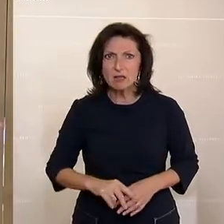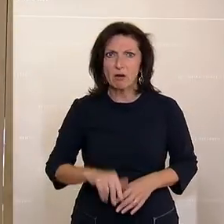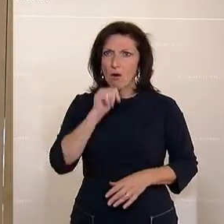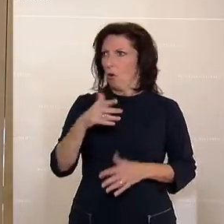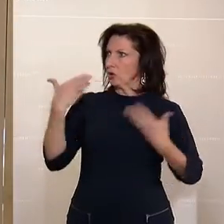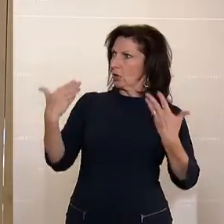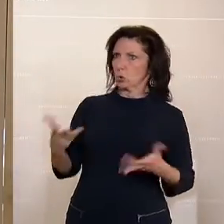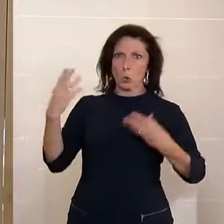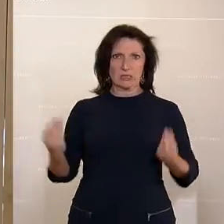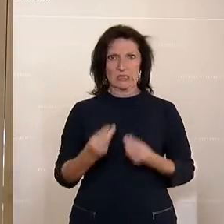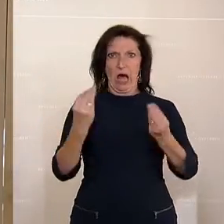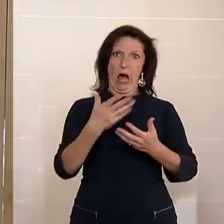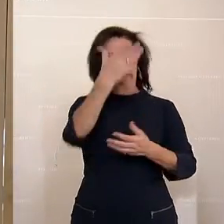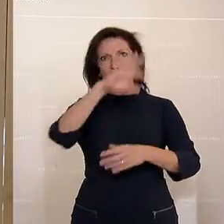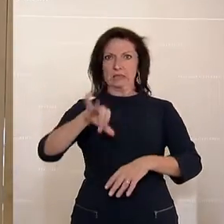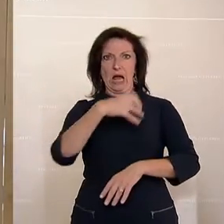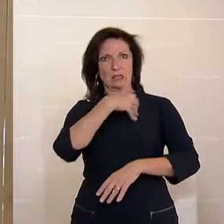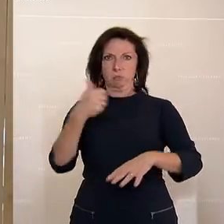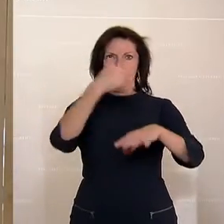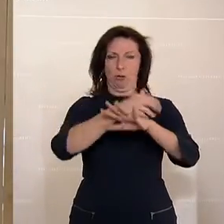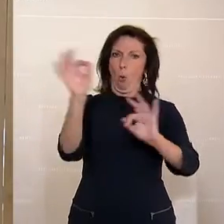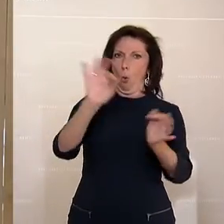Aussagen wie von Haslauer und Stelzer.